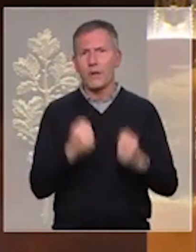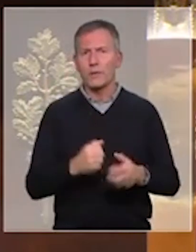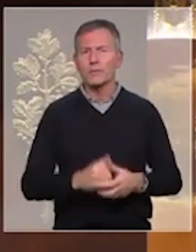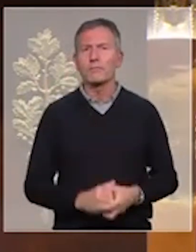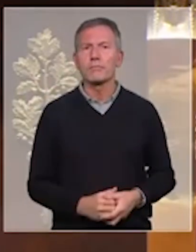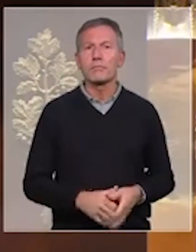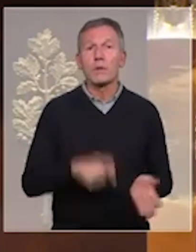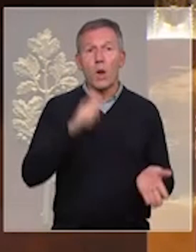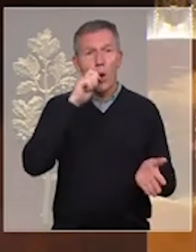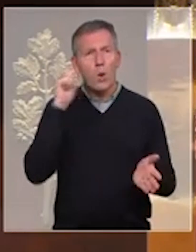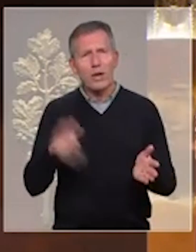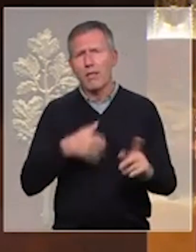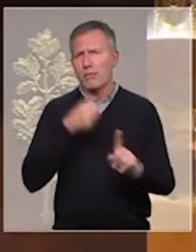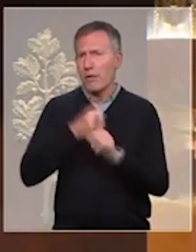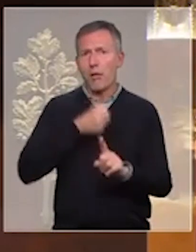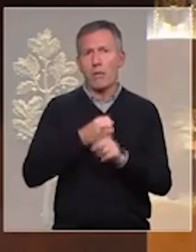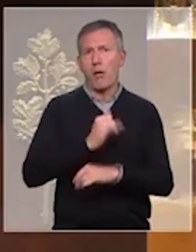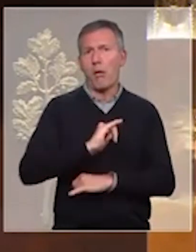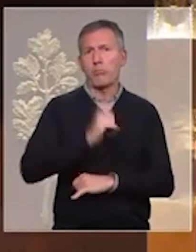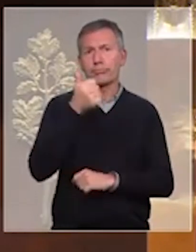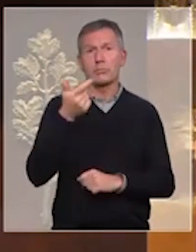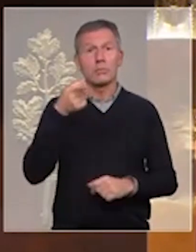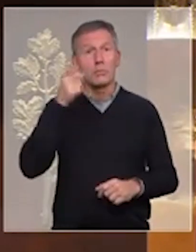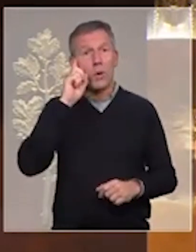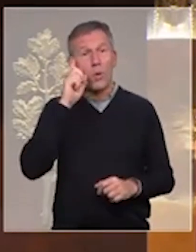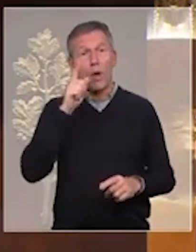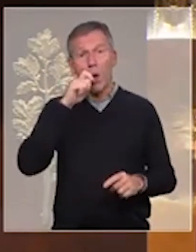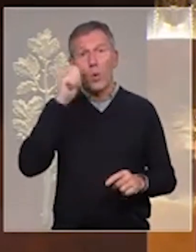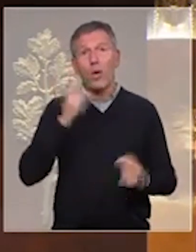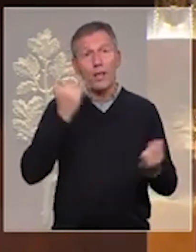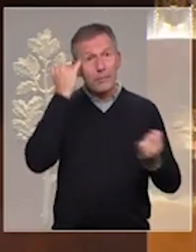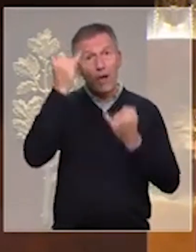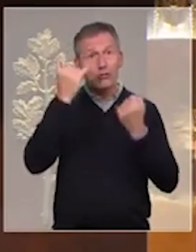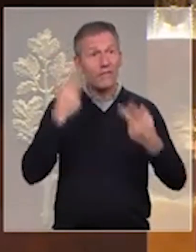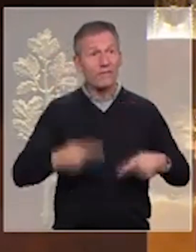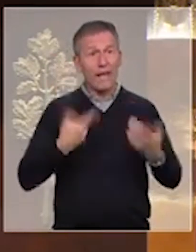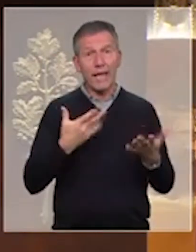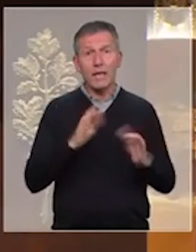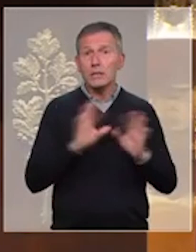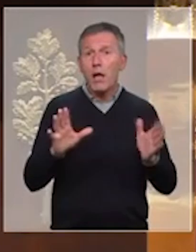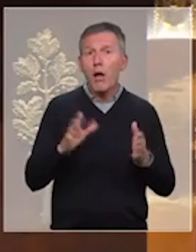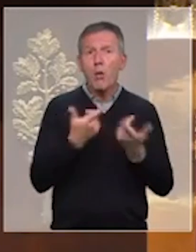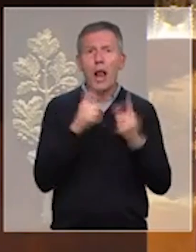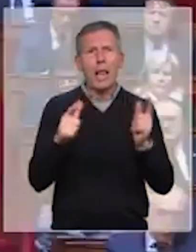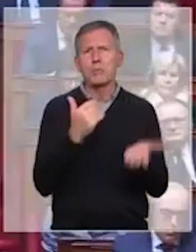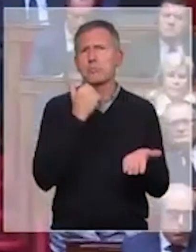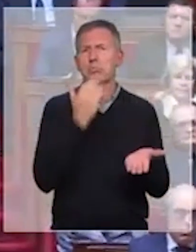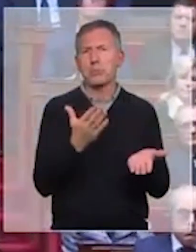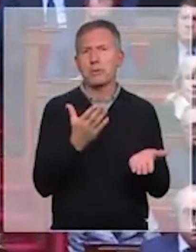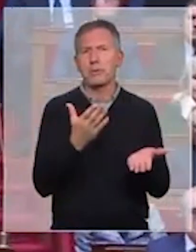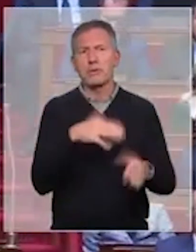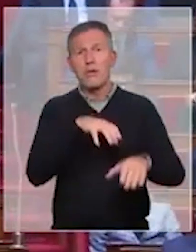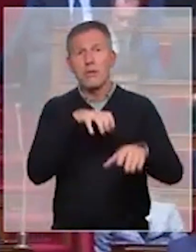se bat car aujourd'hui aussi elle n'imagine pas sa vie sans la liberté. En notre